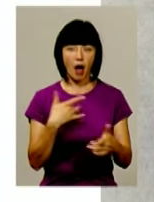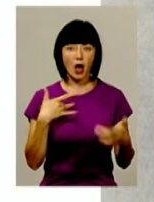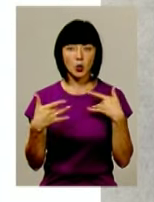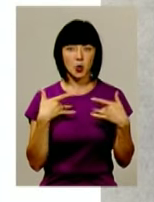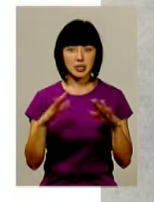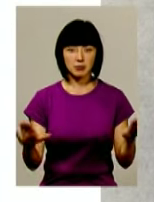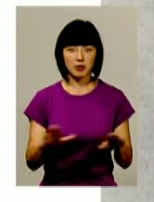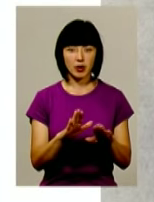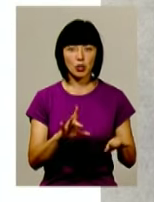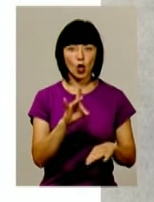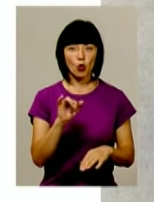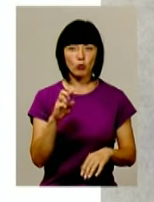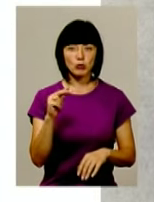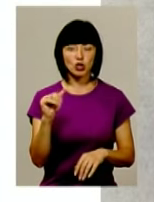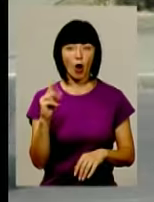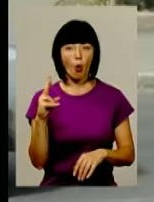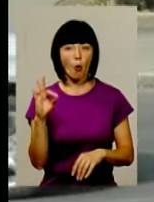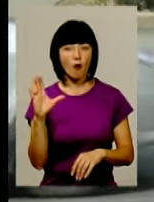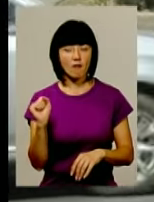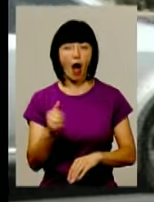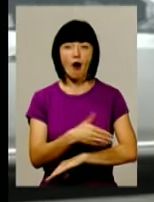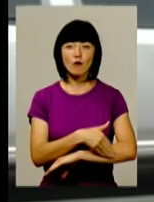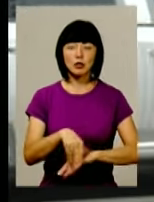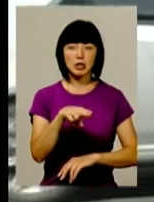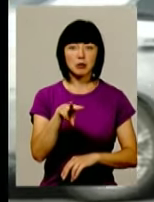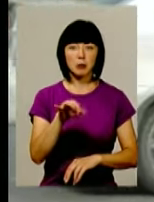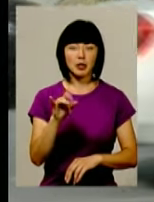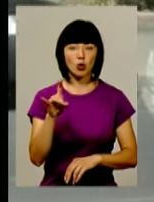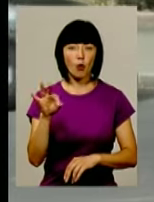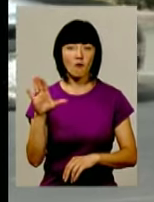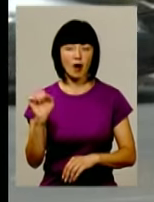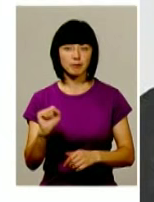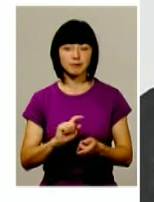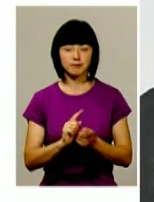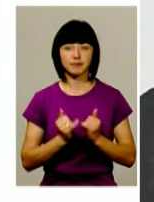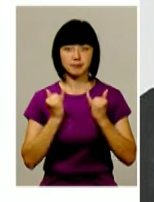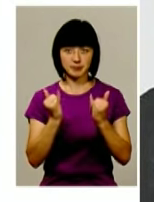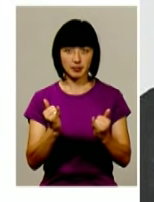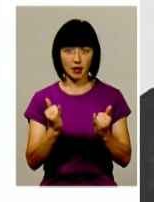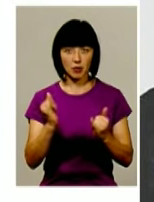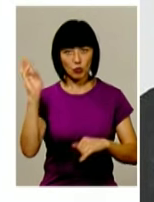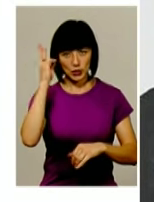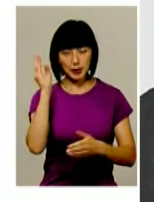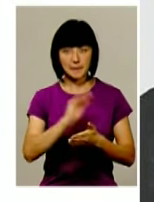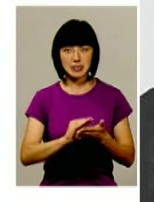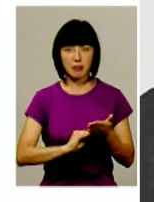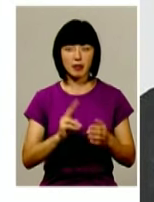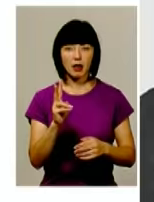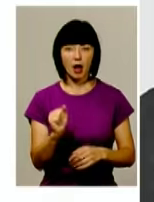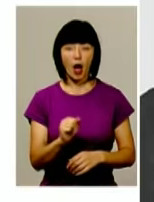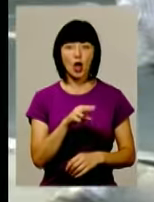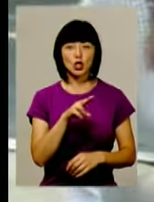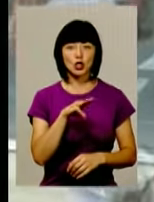співачки Катерини Рубчакової, а вулицю Дмитрова назвали на честь подільського письменника Миколи Трублаїні. У